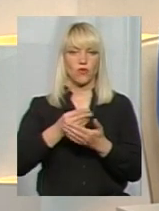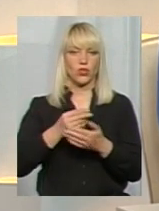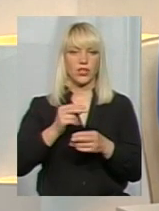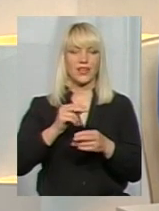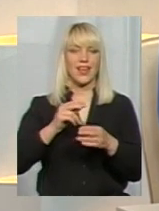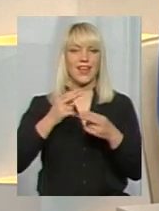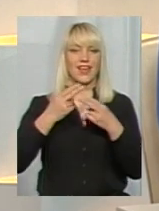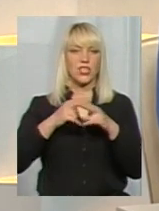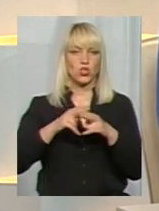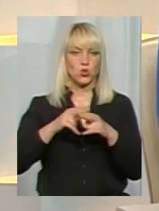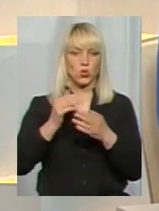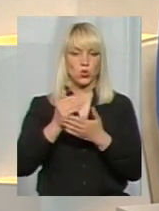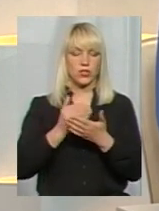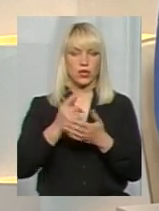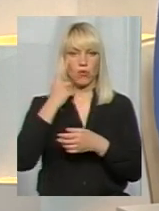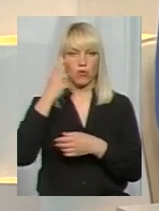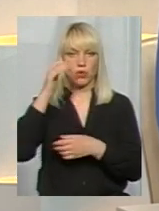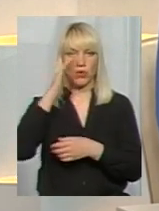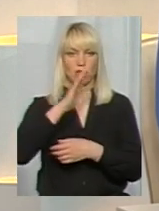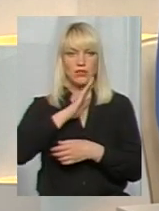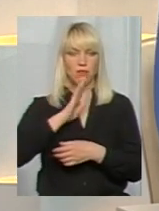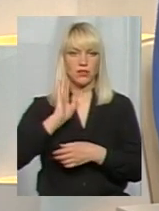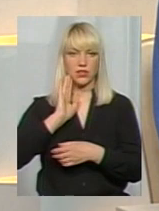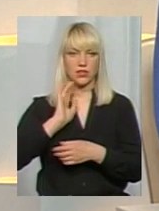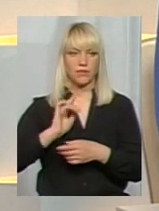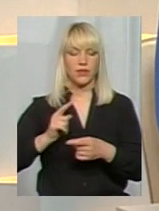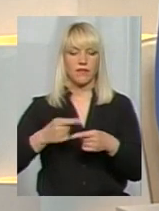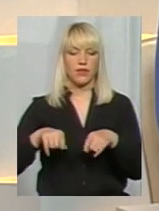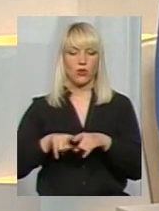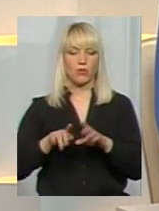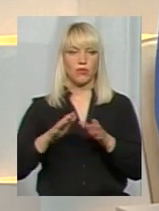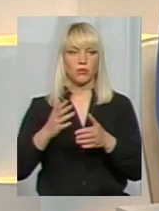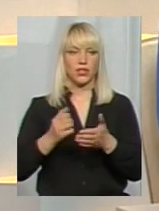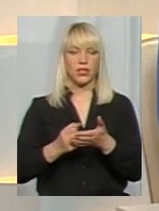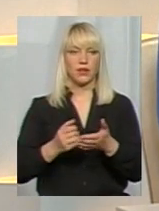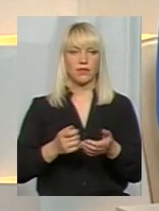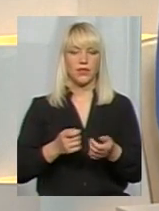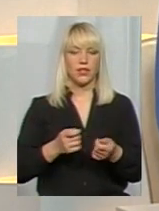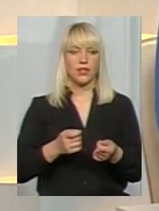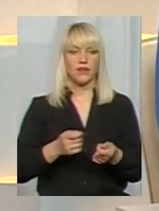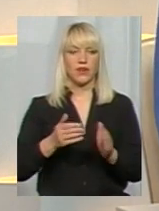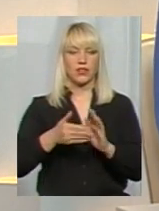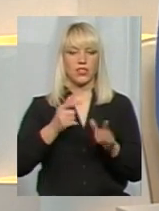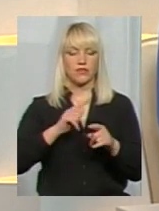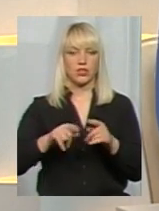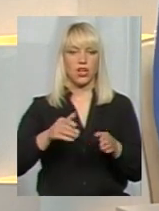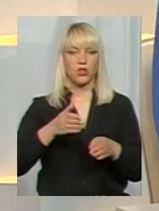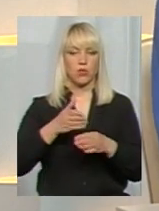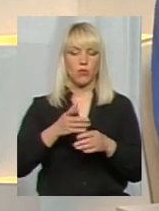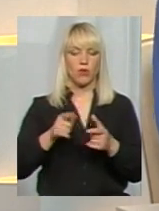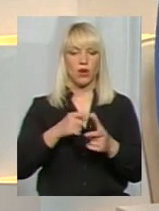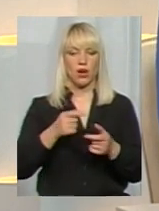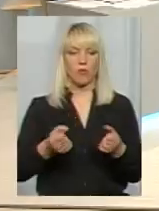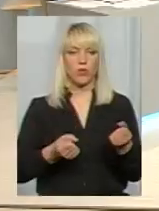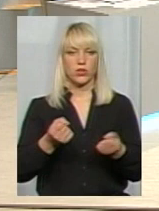повідомляються обов'язково ж зразу батьки у такому випадку, і доставляється дитина або ж викликається швидка допомога, або доставляється